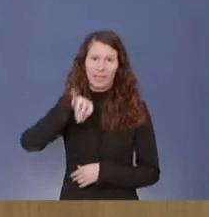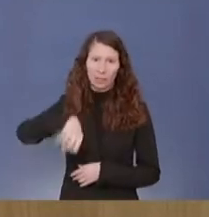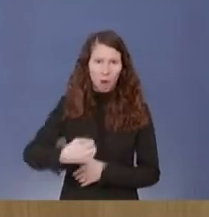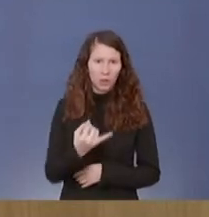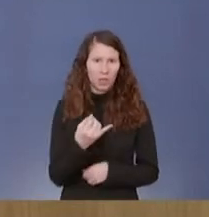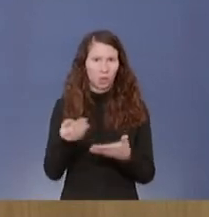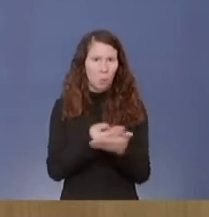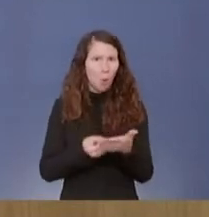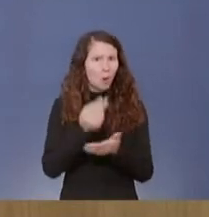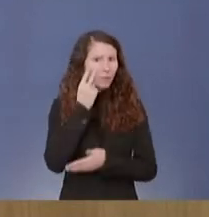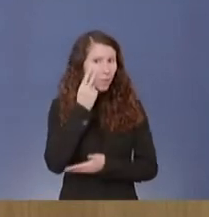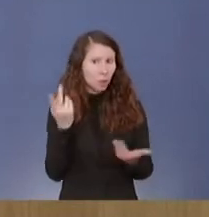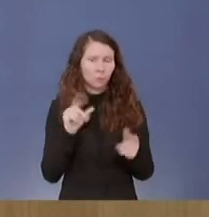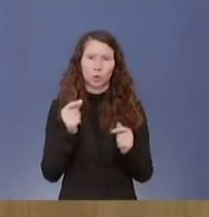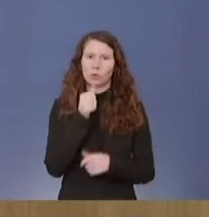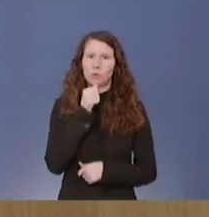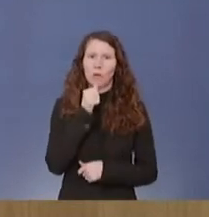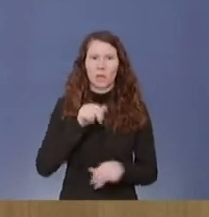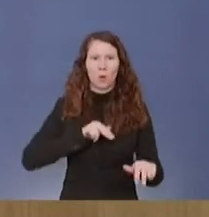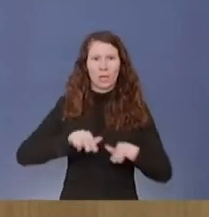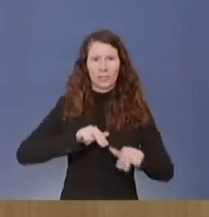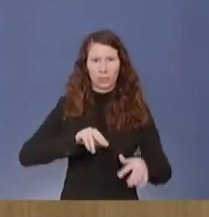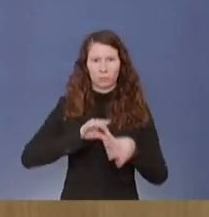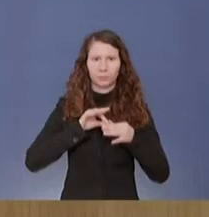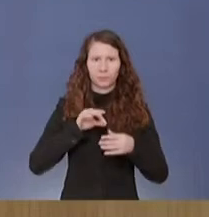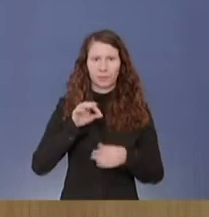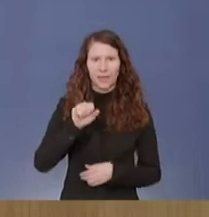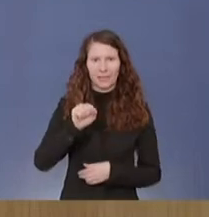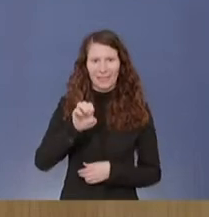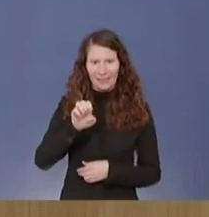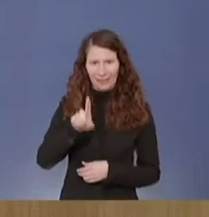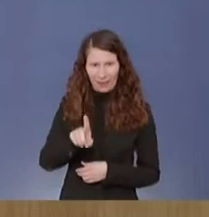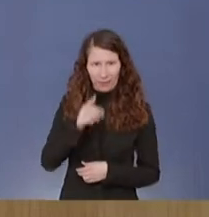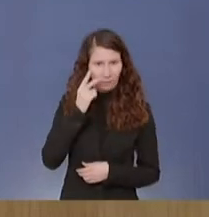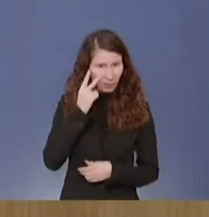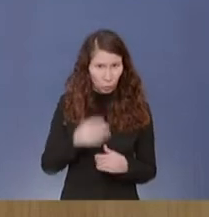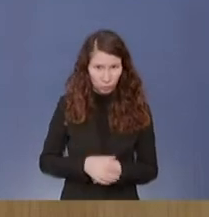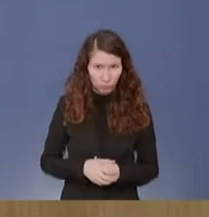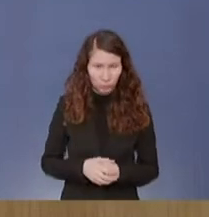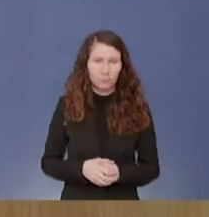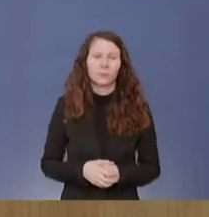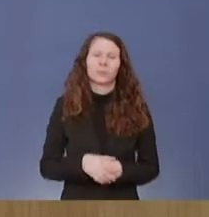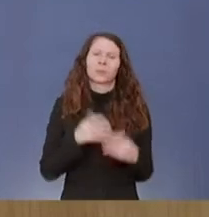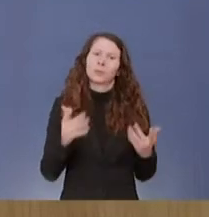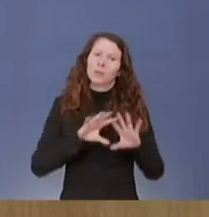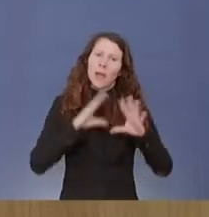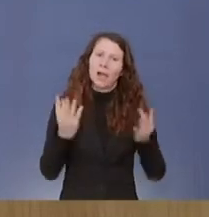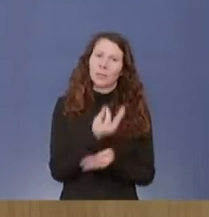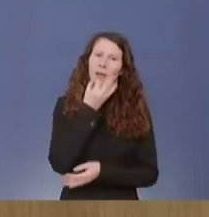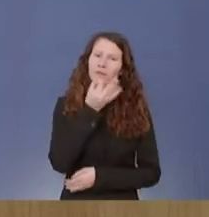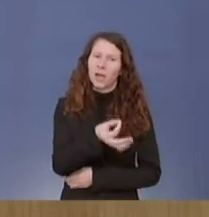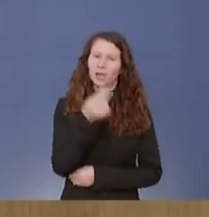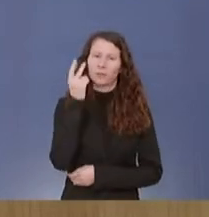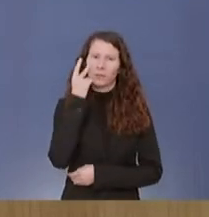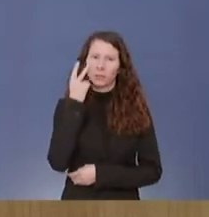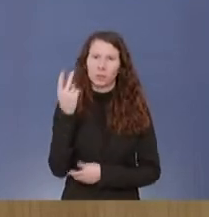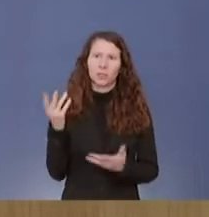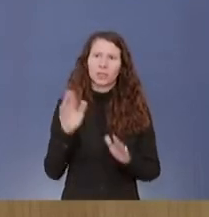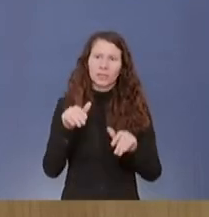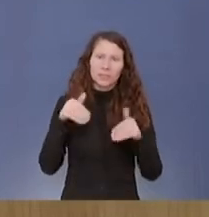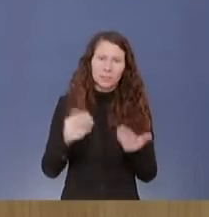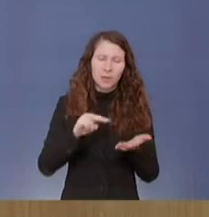aussieht, also der Jugendorganisation, der SED? Und generell gibt es irgendwelche Pläne, kompromittierte,